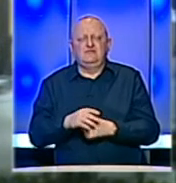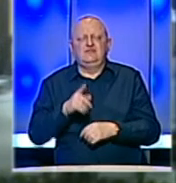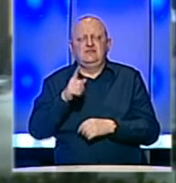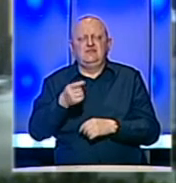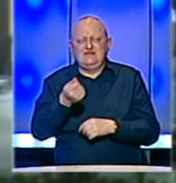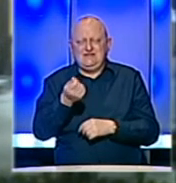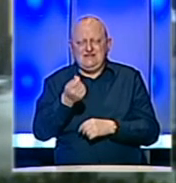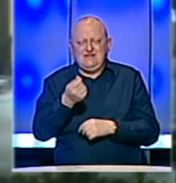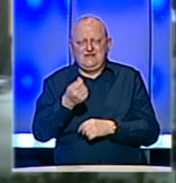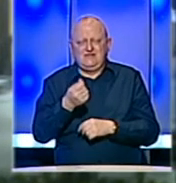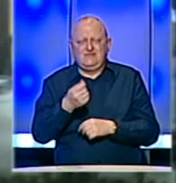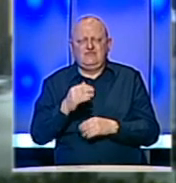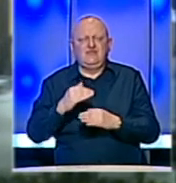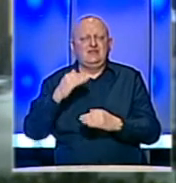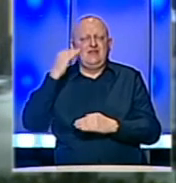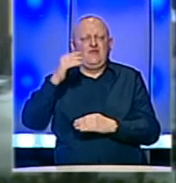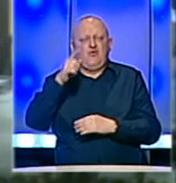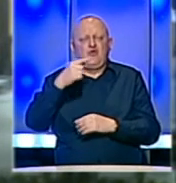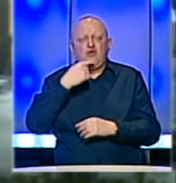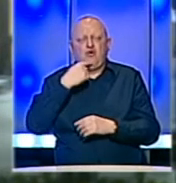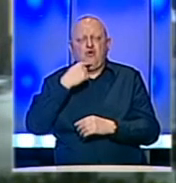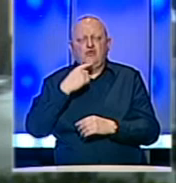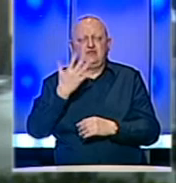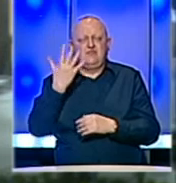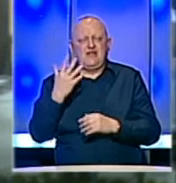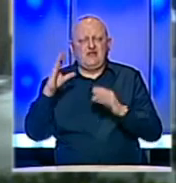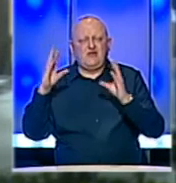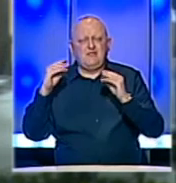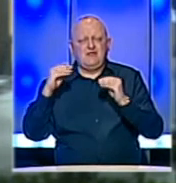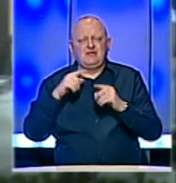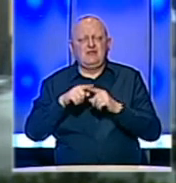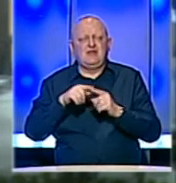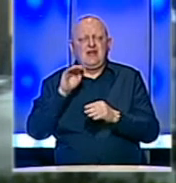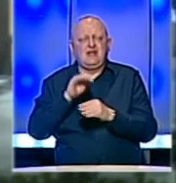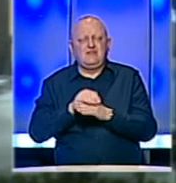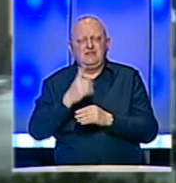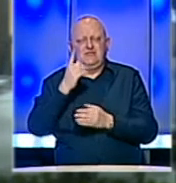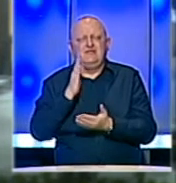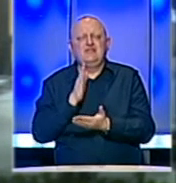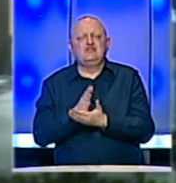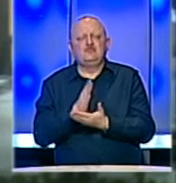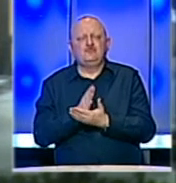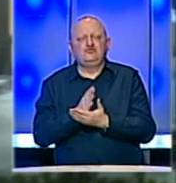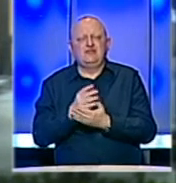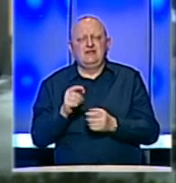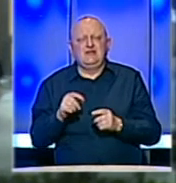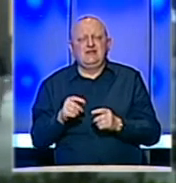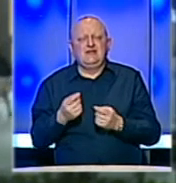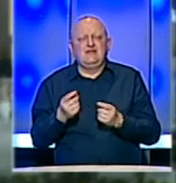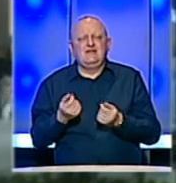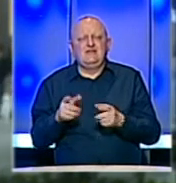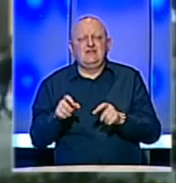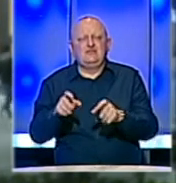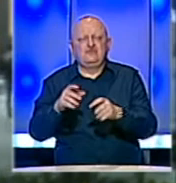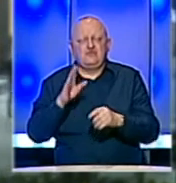će cijene biti na nivou onih koje su bile 5. marta, kada je identifikovan prvi slučaj virusa korona